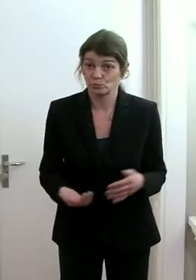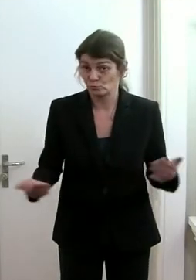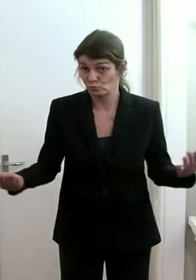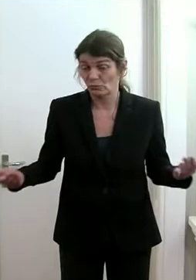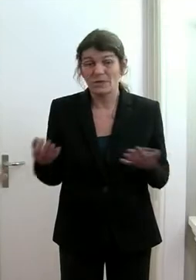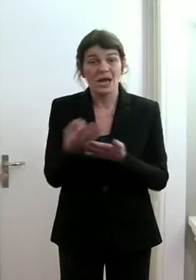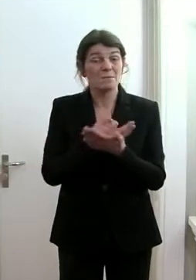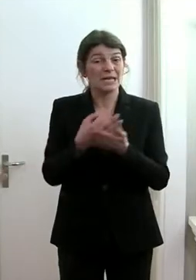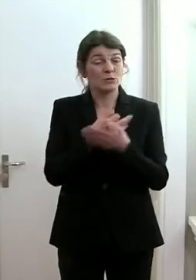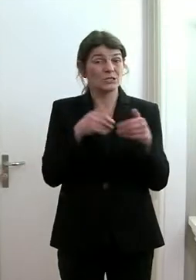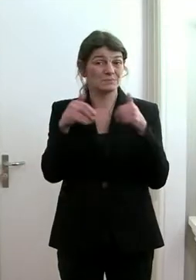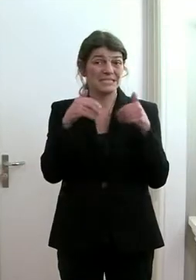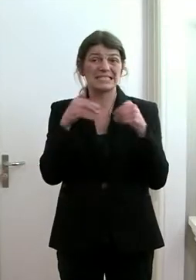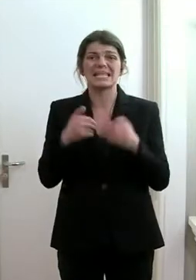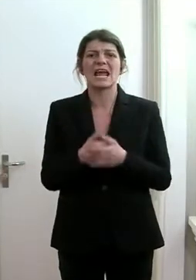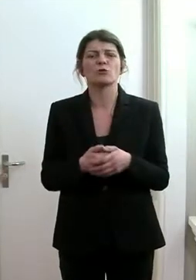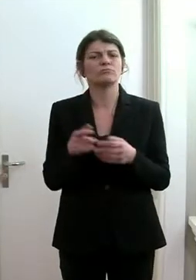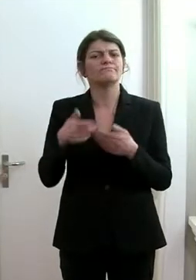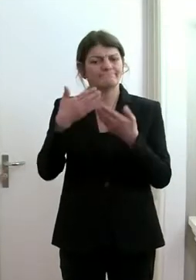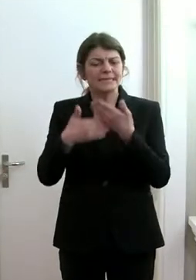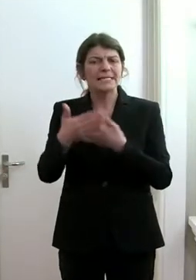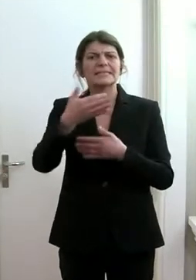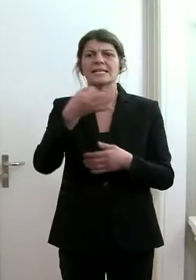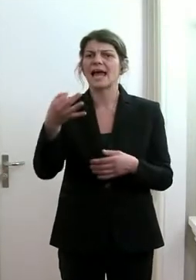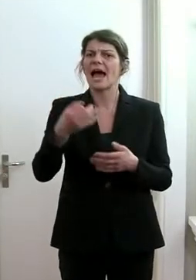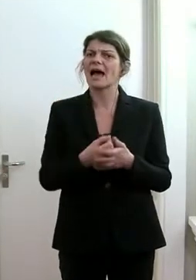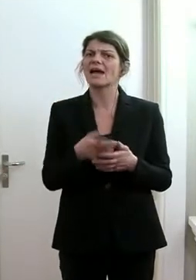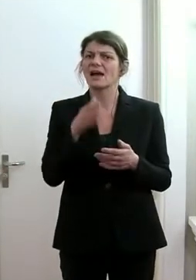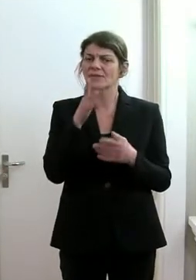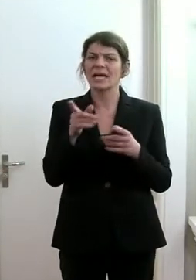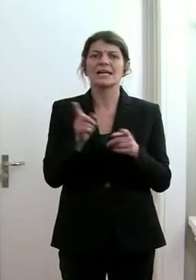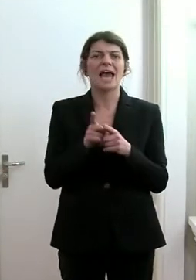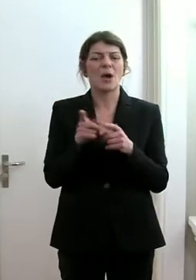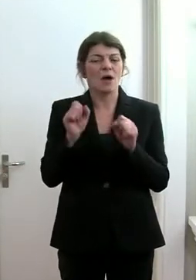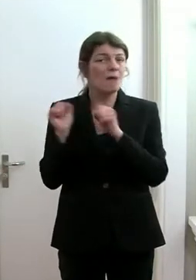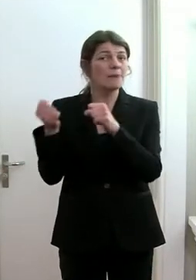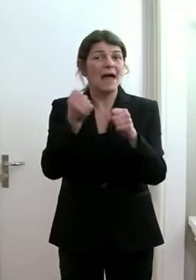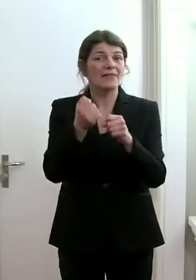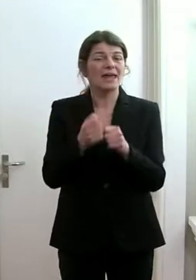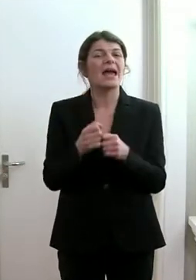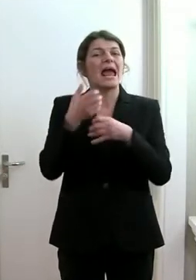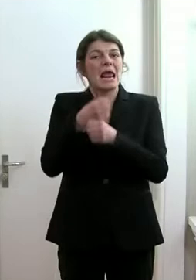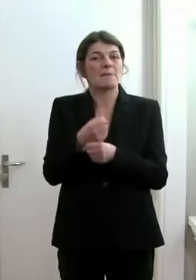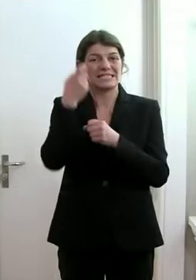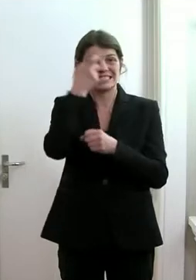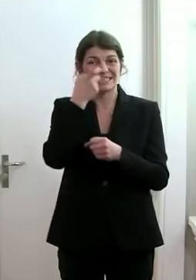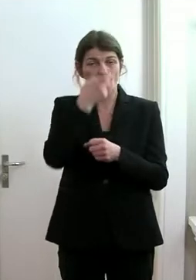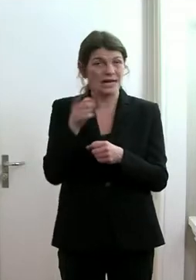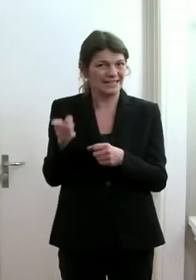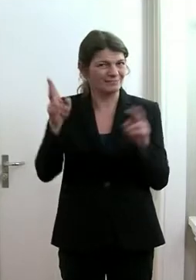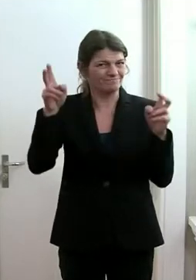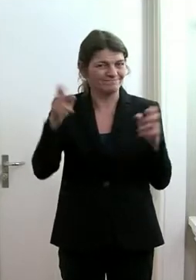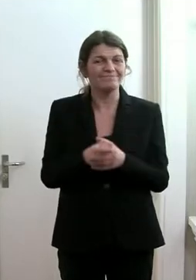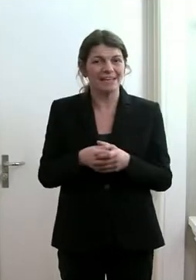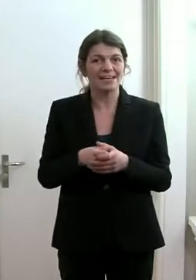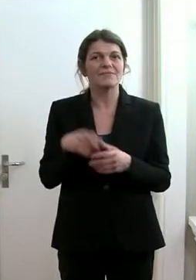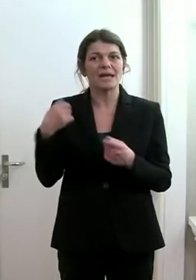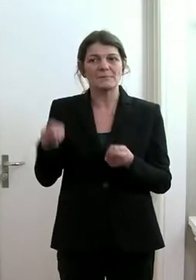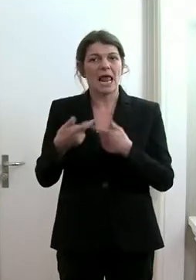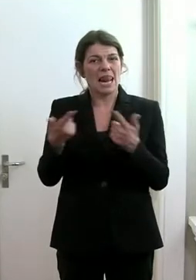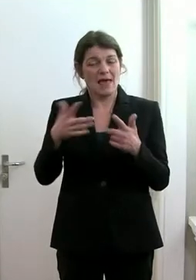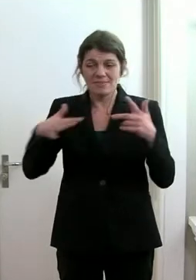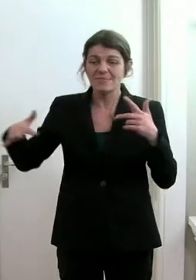Das Bildungsministerium wird in den nächsten Tagen auch die Kampagne Heben Sorg in den Schulen, wir haben die auch landesweit